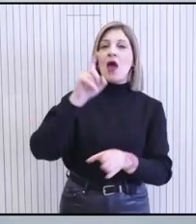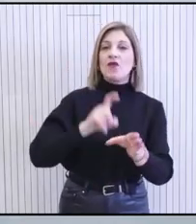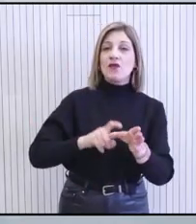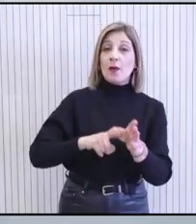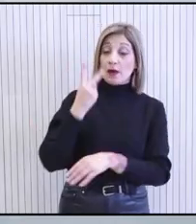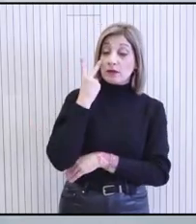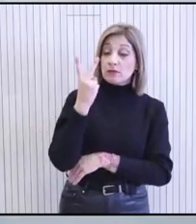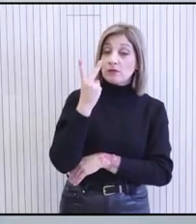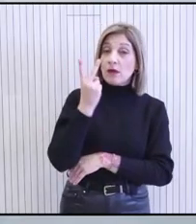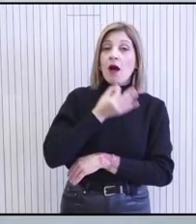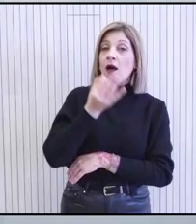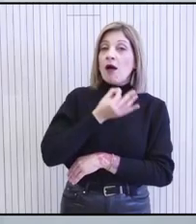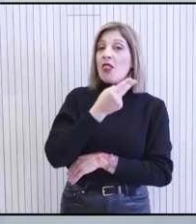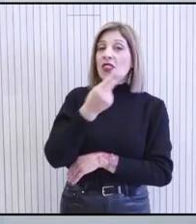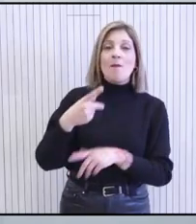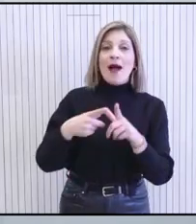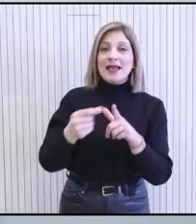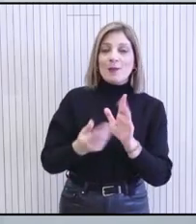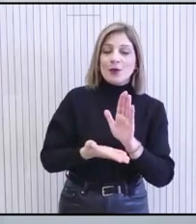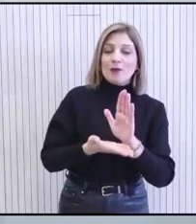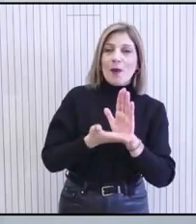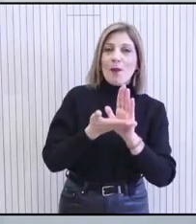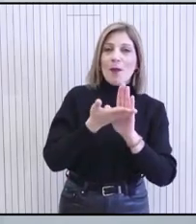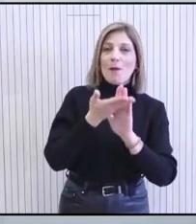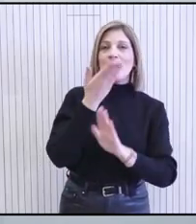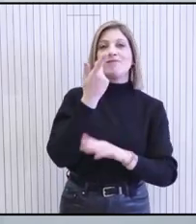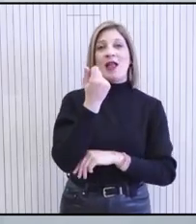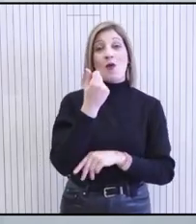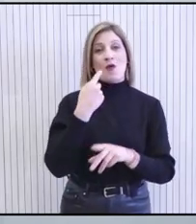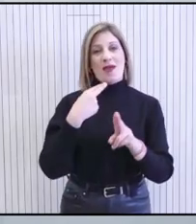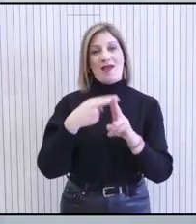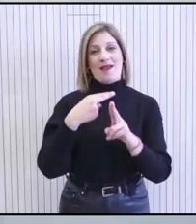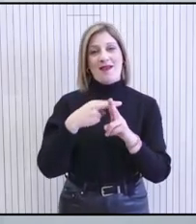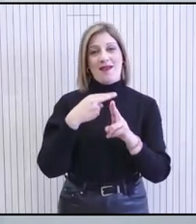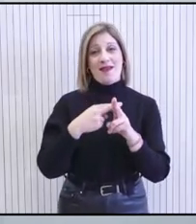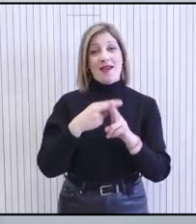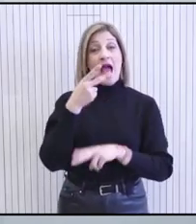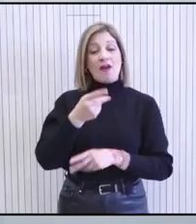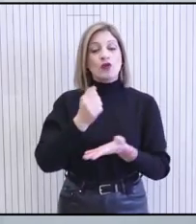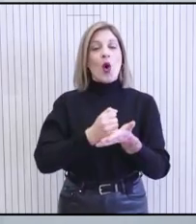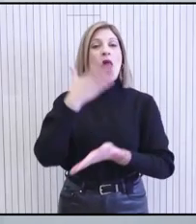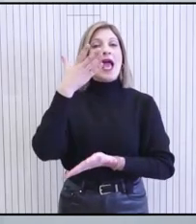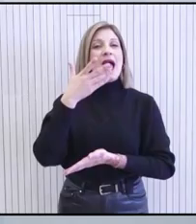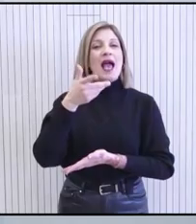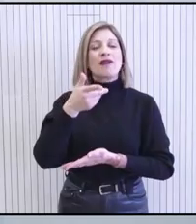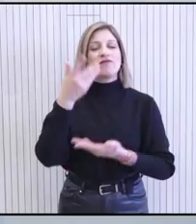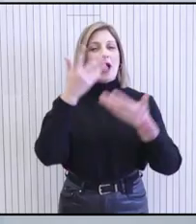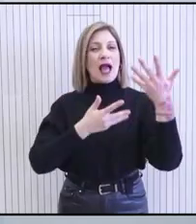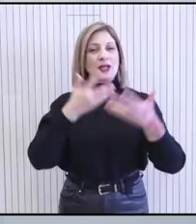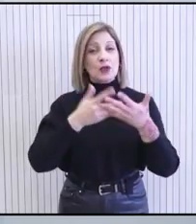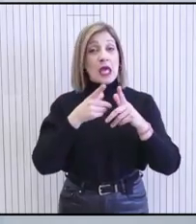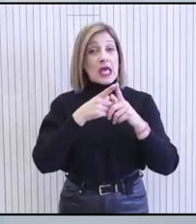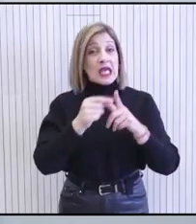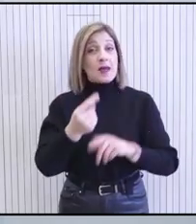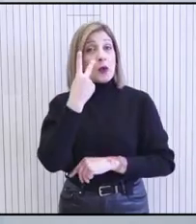ενώ οι αναφορές στην χώρα μας επιβεβαιώνουν την θετική πορεία της κυπριακής οικονομίας. Συγκεκριμένα, σύμφωνα με τον οίκο αξιολόγησης, η Κύπρος